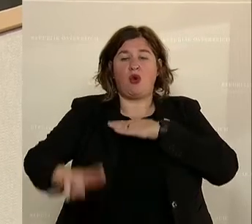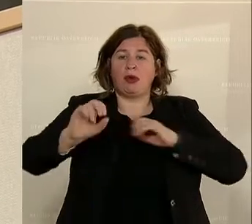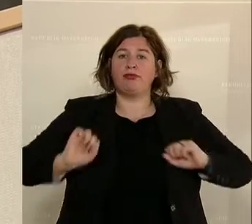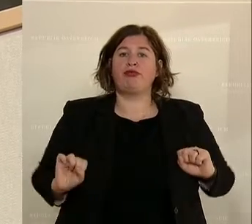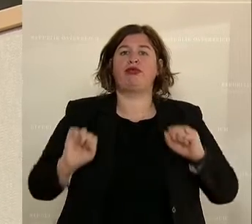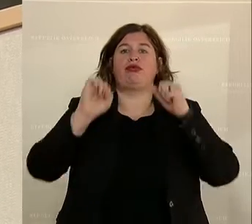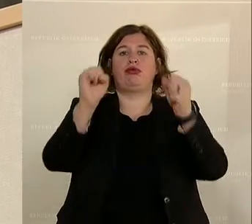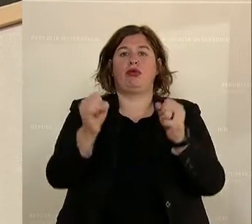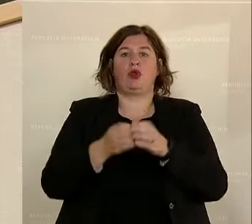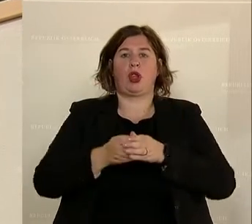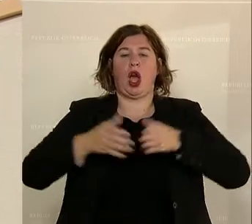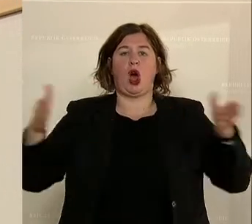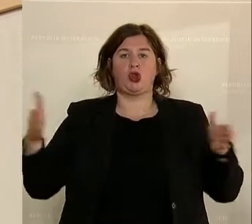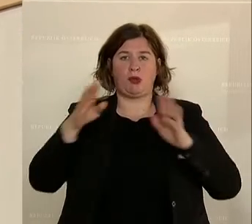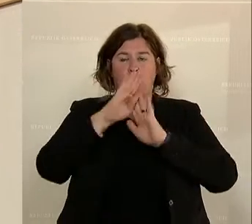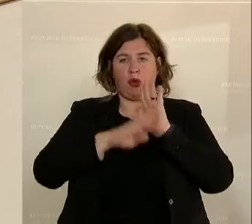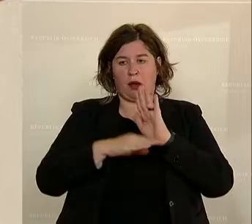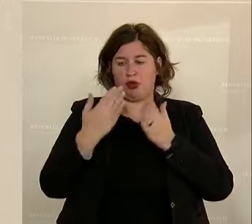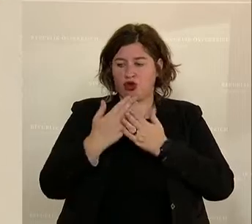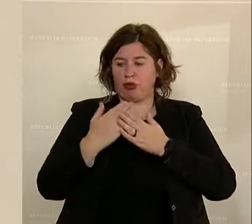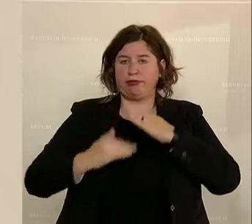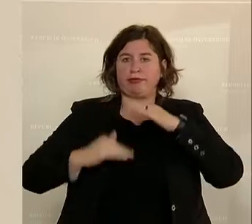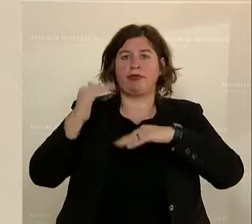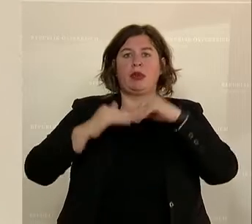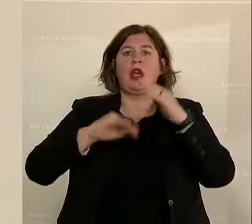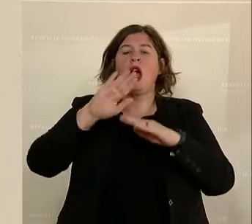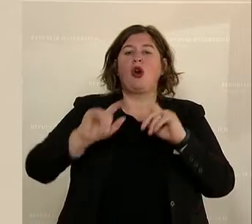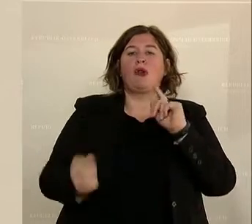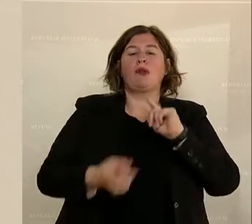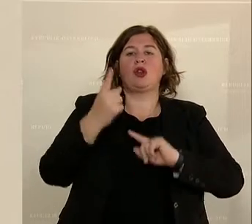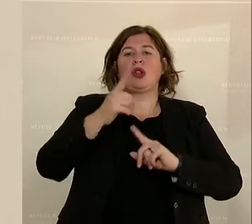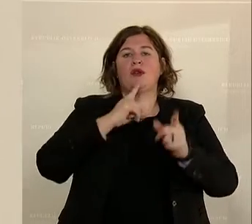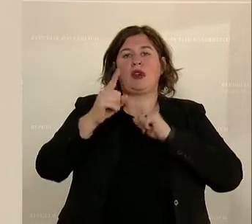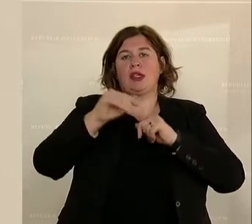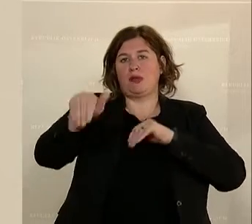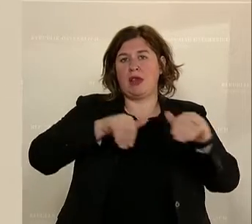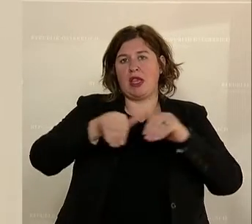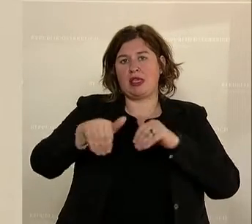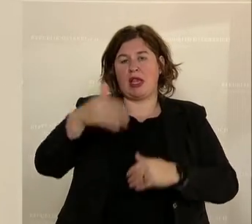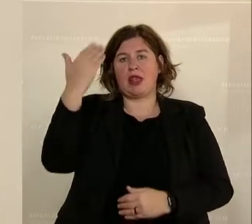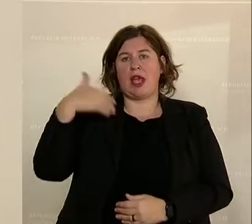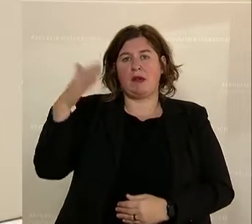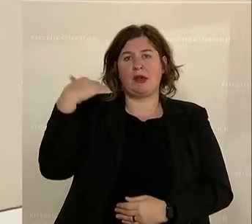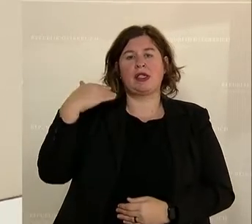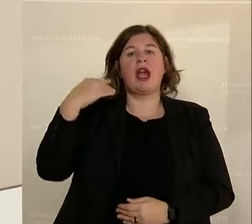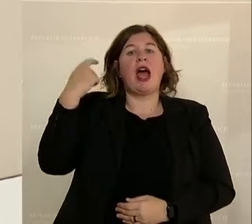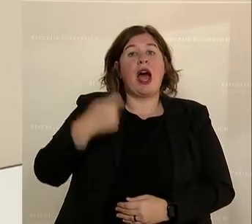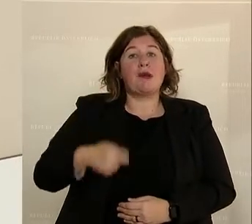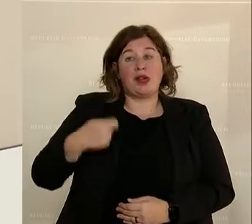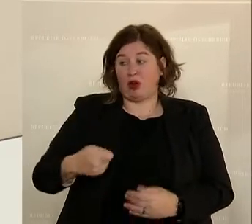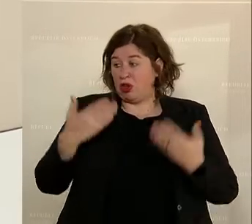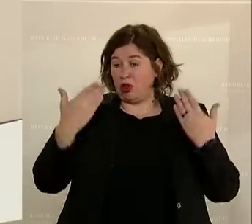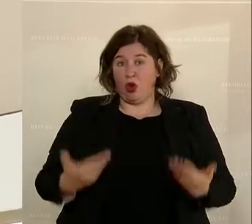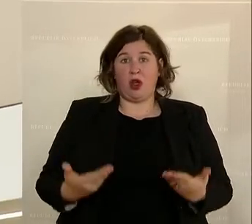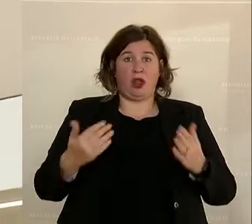Ausbauprogramme zustande gebracht haben. Insbesondere auch die Verkehrsminister von damals Abgeordneten, die auch hier heute